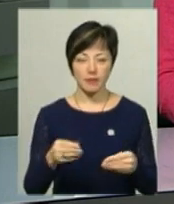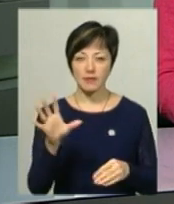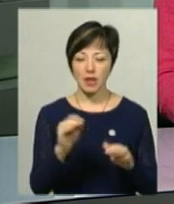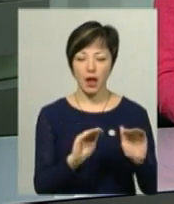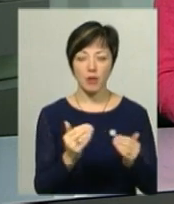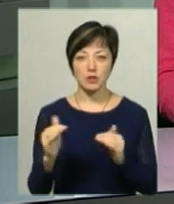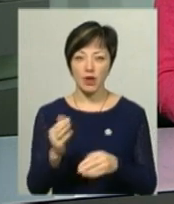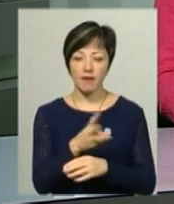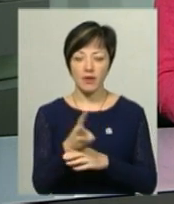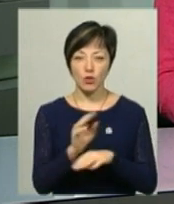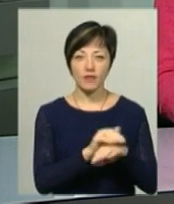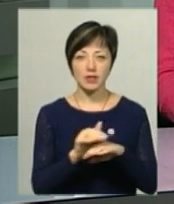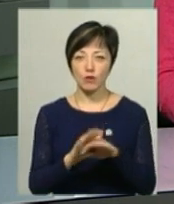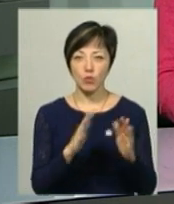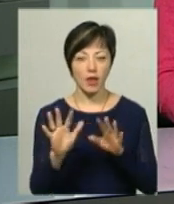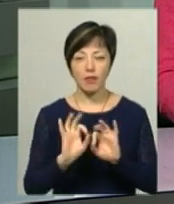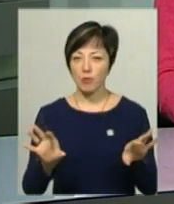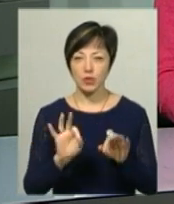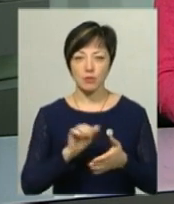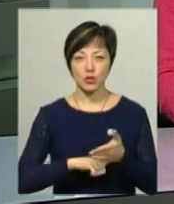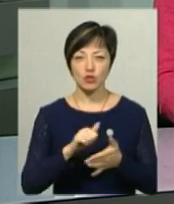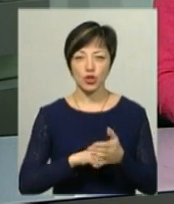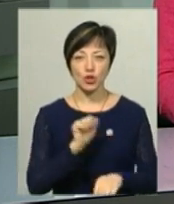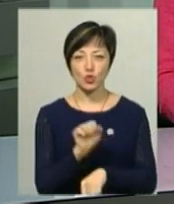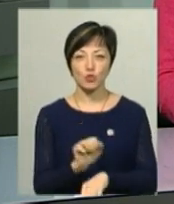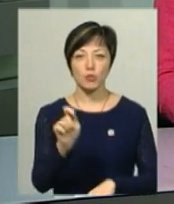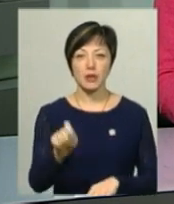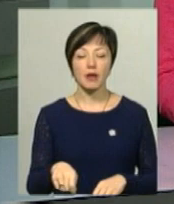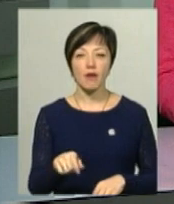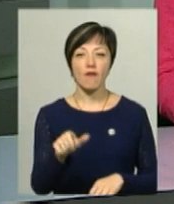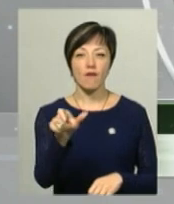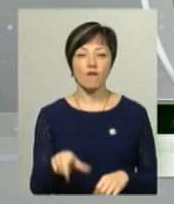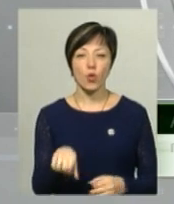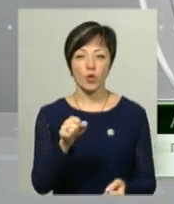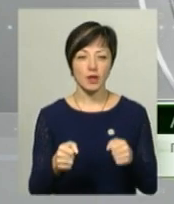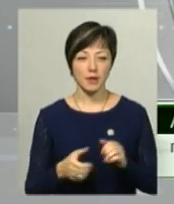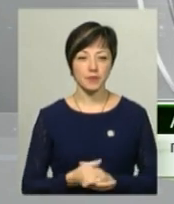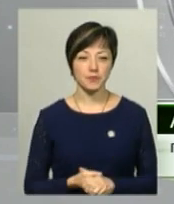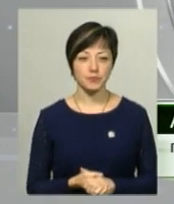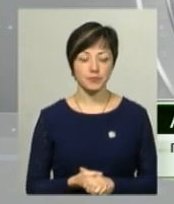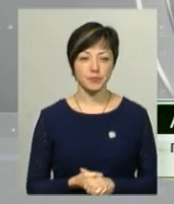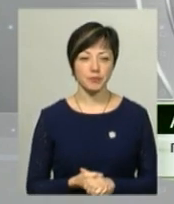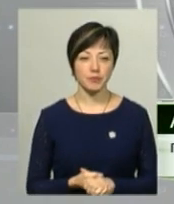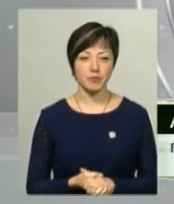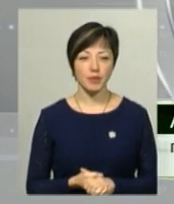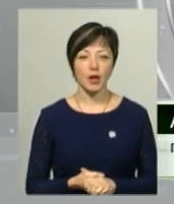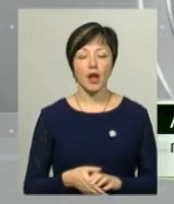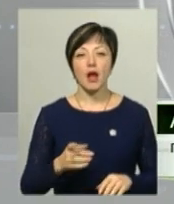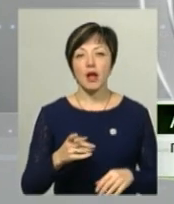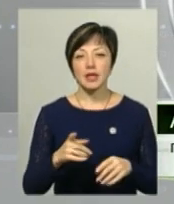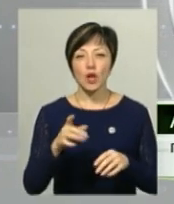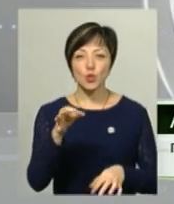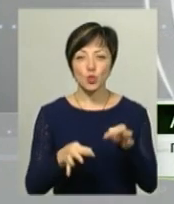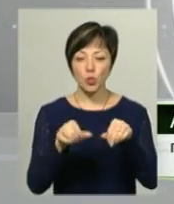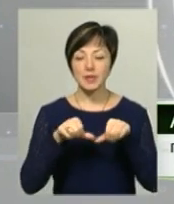епізодів відеофіксації події та не пояснили причини зупинки водія. Допитання в судовому засіданні інспектори не змогли чітко